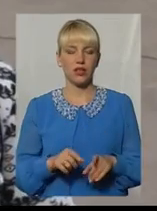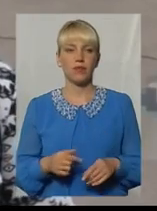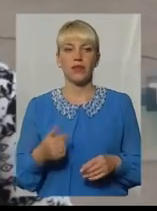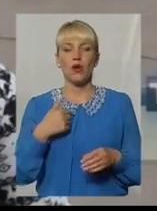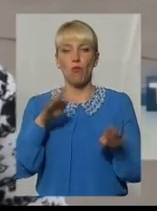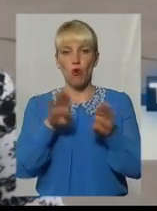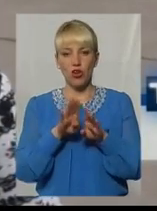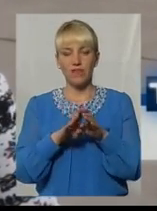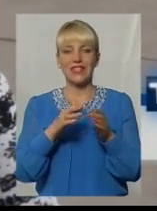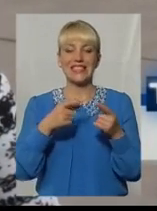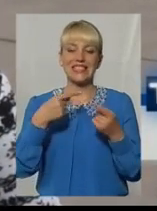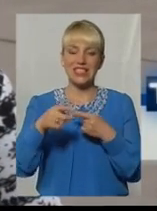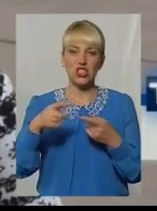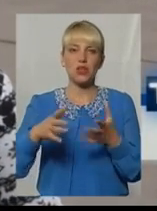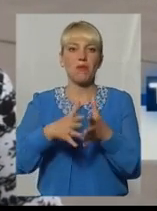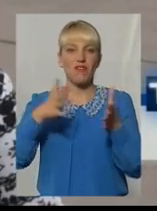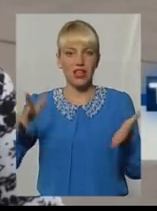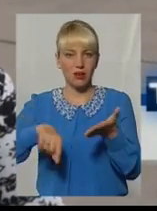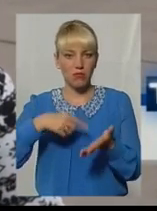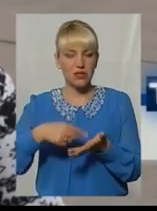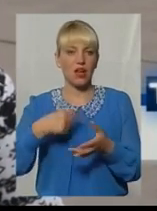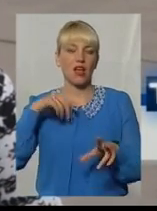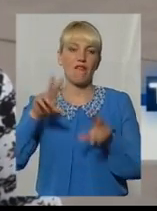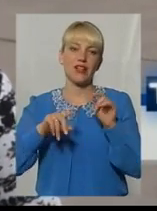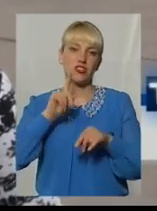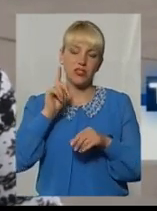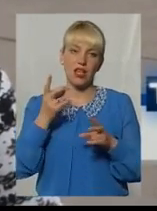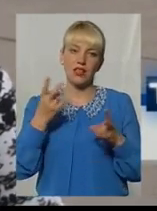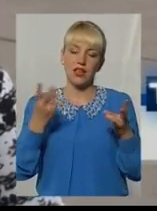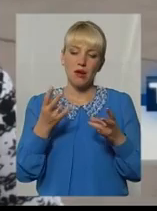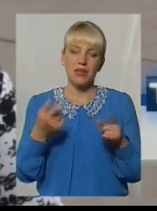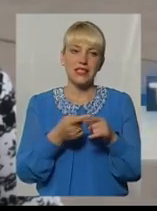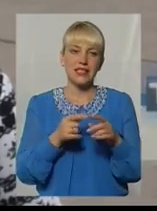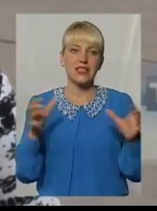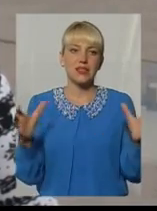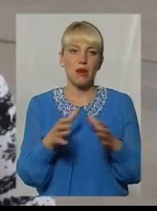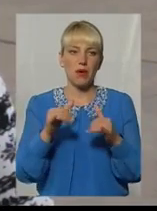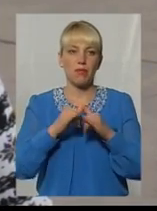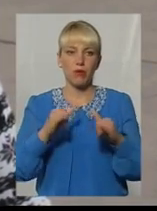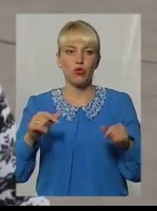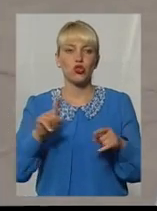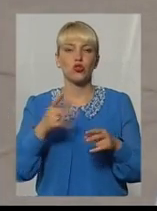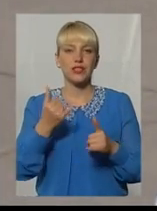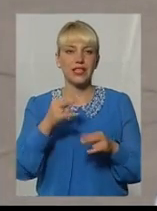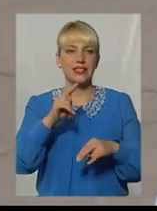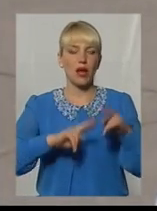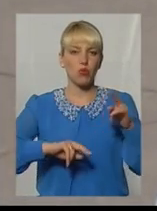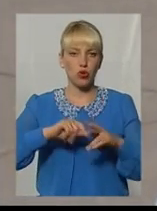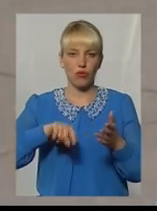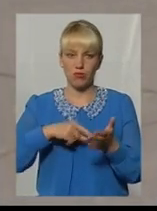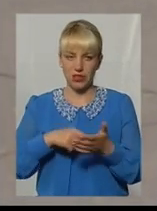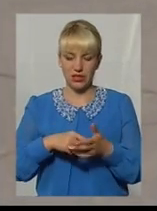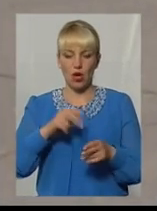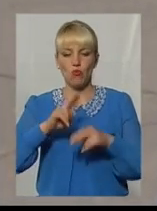вважаю, що зелений, але це потрібно зберігати і примножувати. Те, що зараз відбувається за будовою міста, будівництво